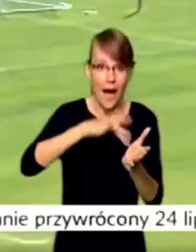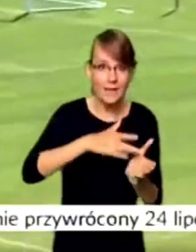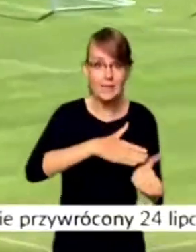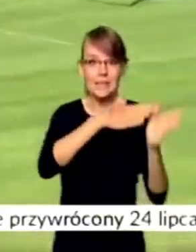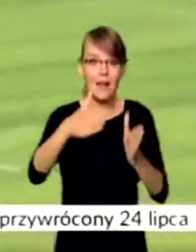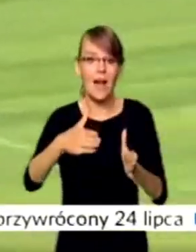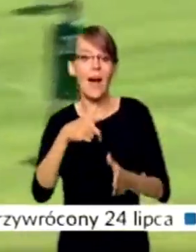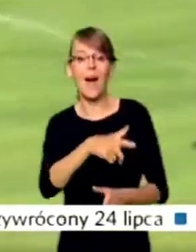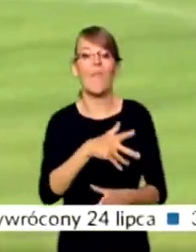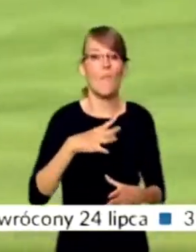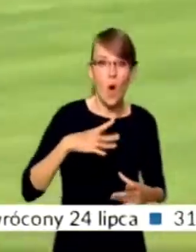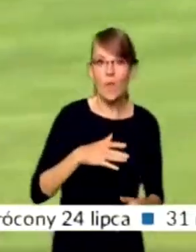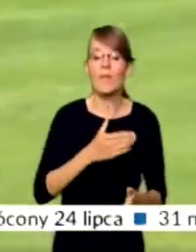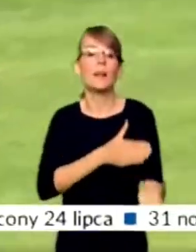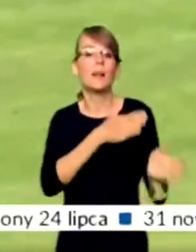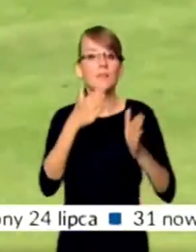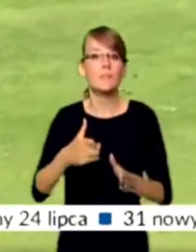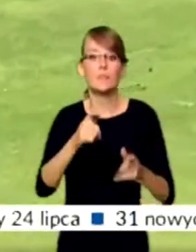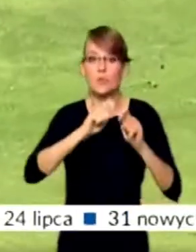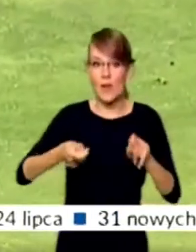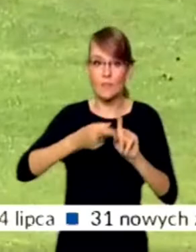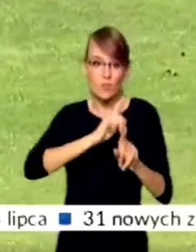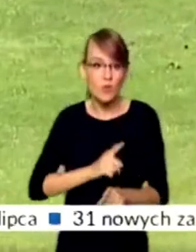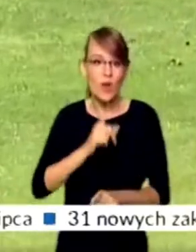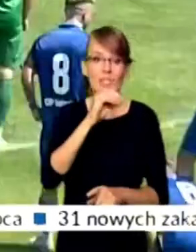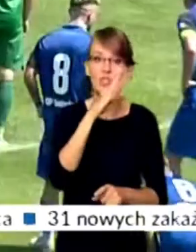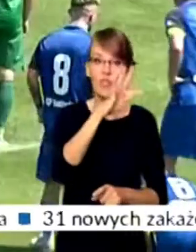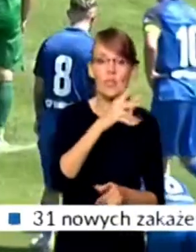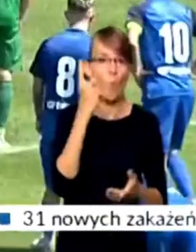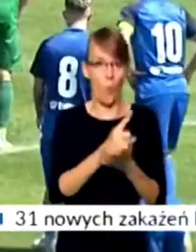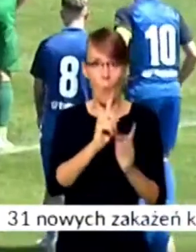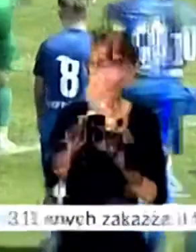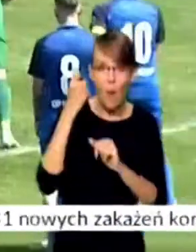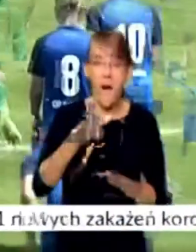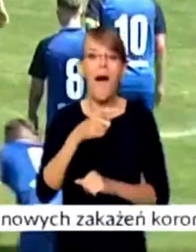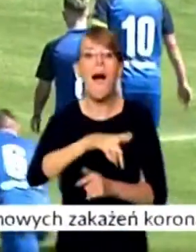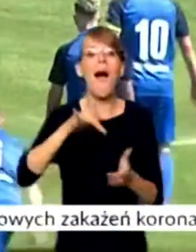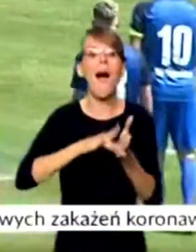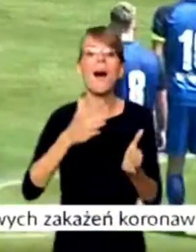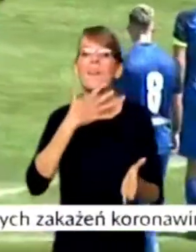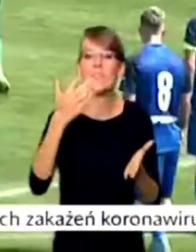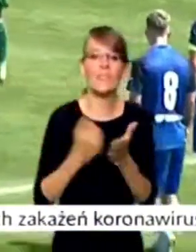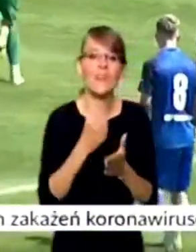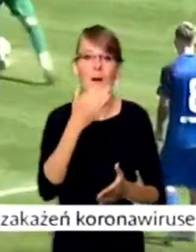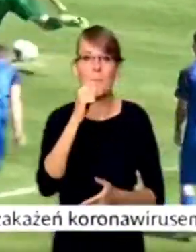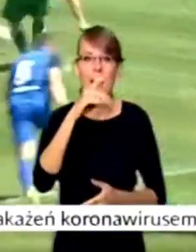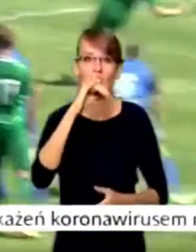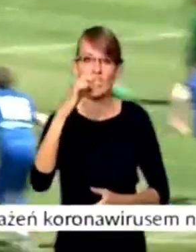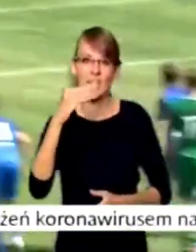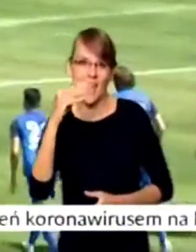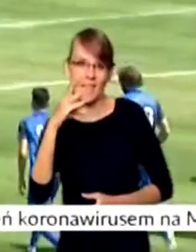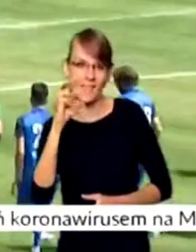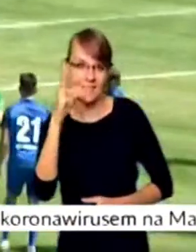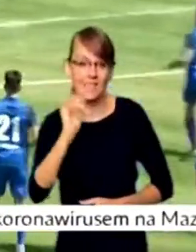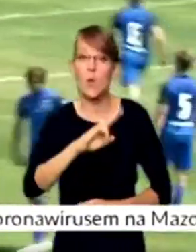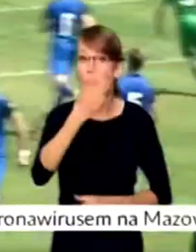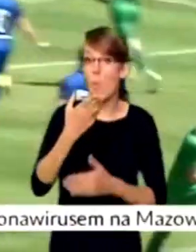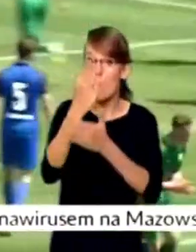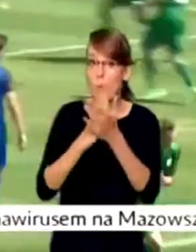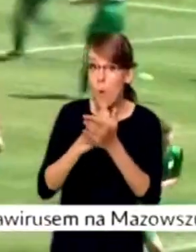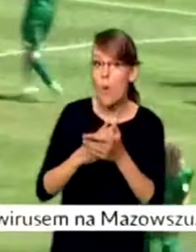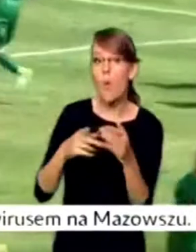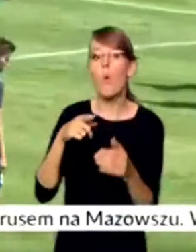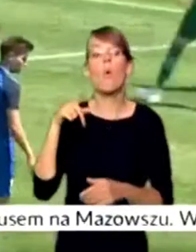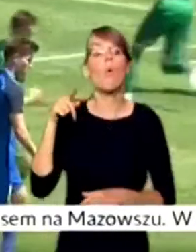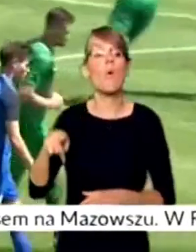wolnego. Jeszcze przed czerwą świt strzelił kontaktowego gola. Tym razem rzut karny wykorzystał Rafał Maciejewski. W drugiej połowie zespół trenera Mariusza